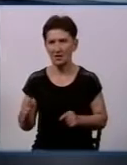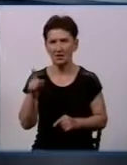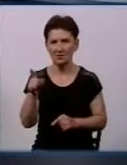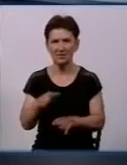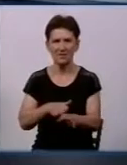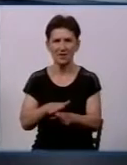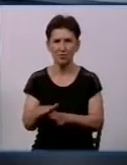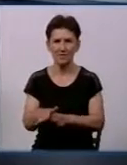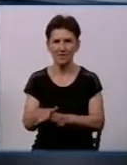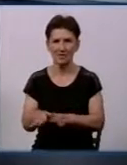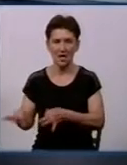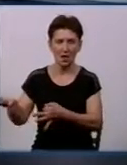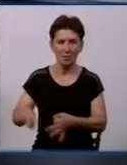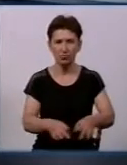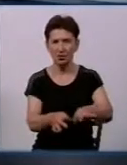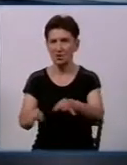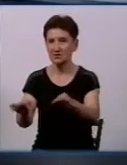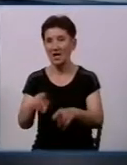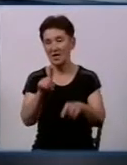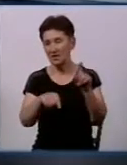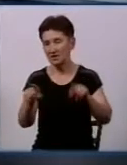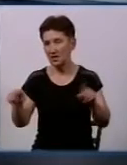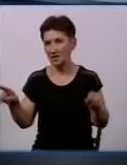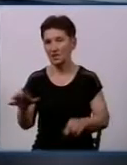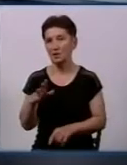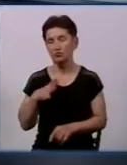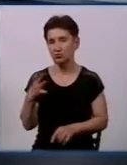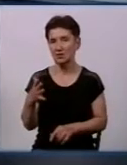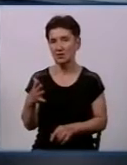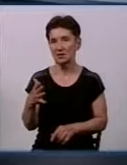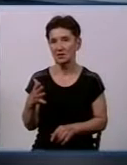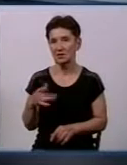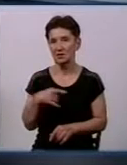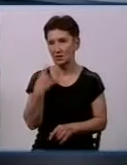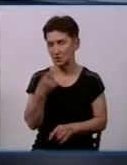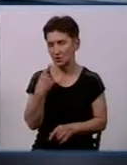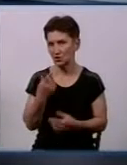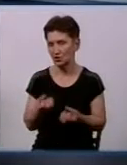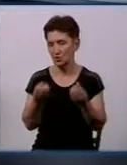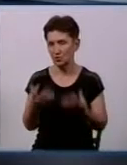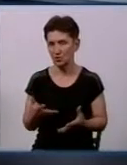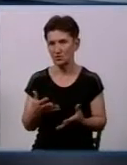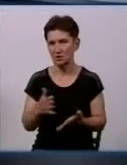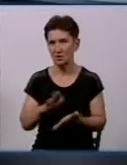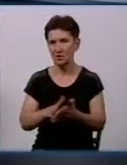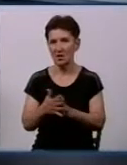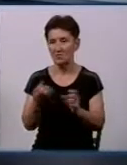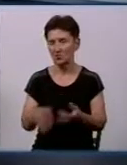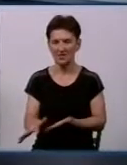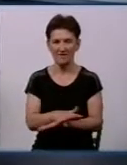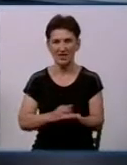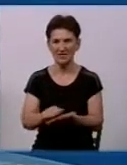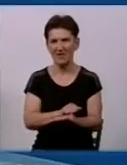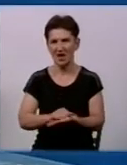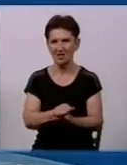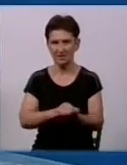ремонт проїзних шляхів, то деякі гідранти були, кажучи простою мовою, закатані в асфальт. Деякі були